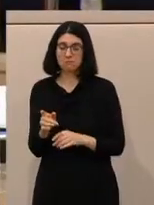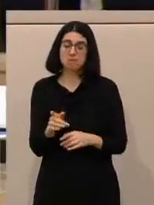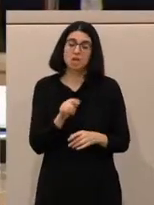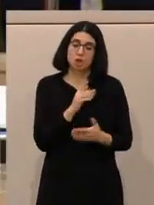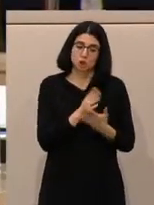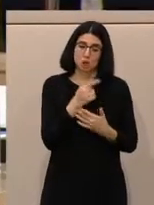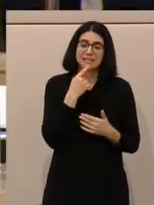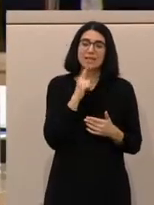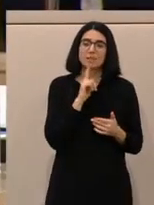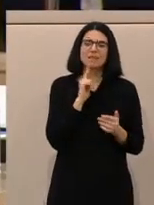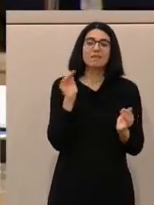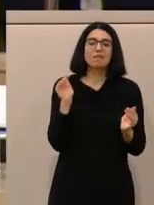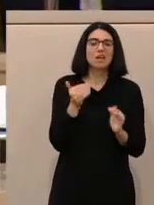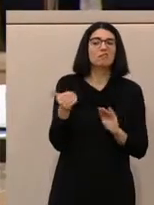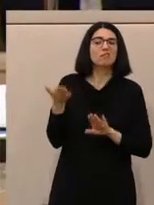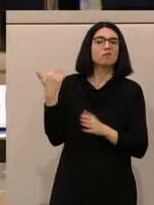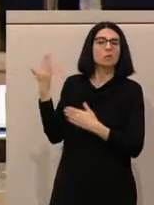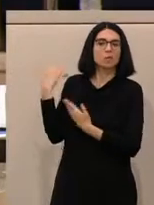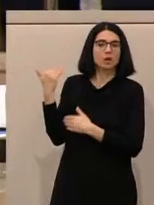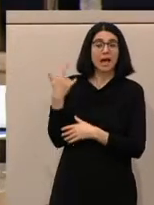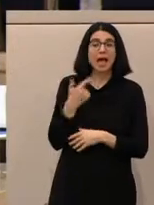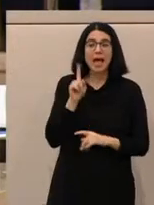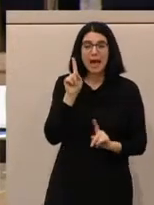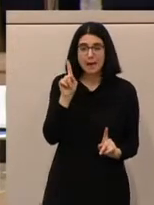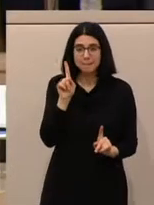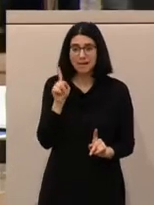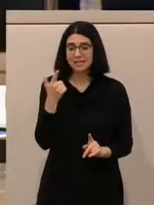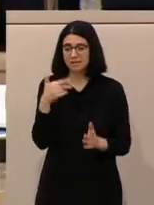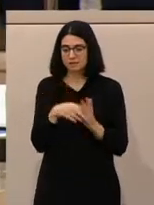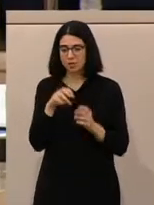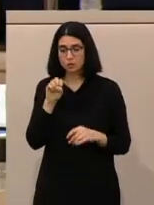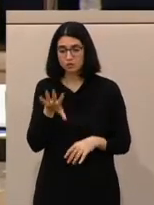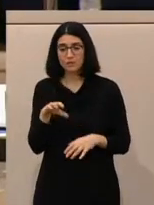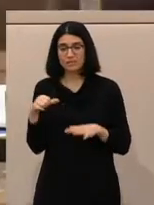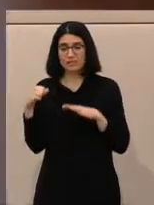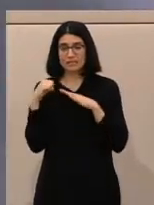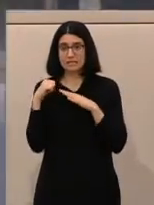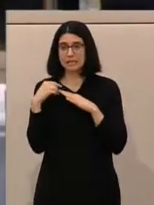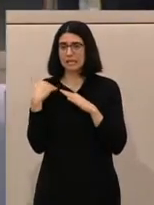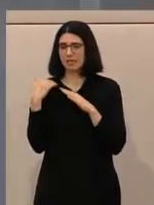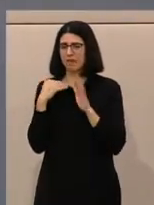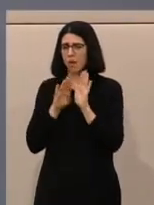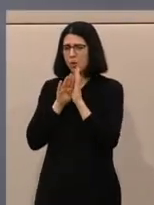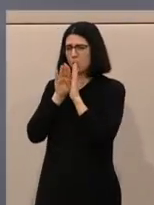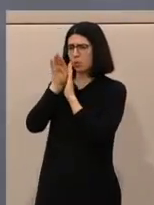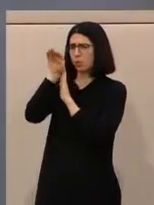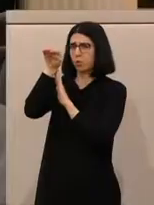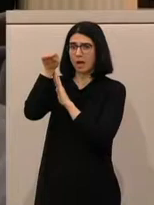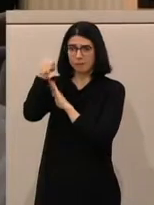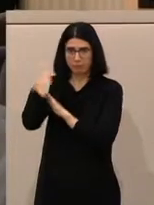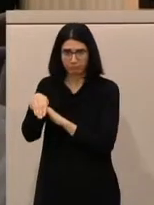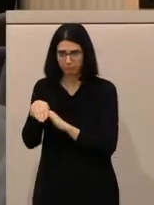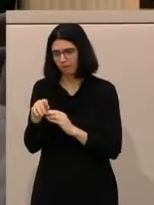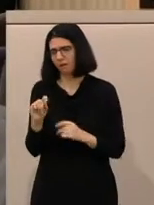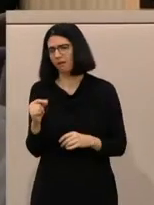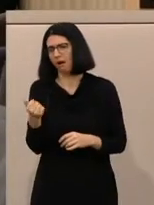zuvor. Sie haben nicht erwähnt, dass das Extreme-Hoch von den Jahren 2015 und 2016 aber immer noch nicht unterschritten ist und